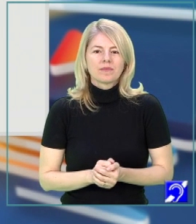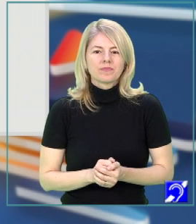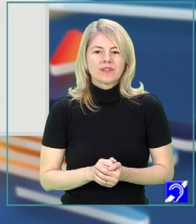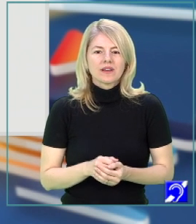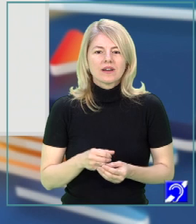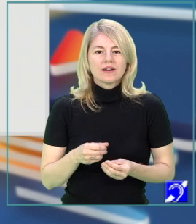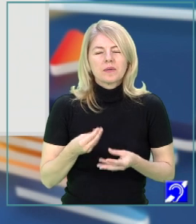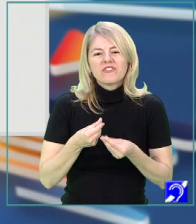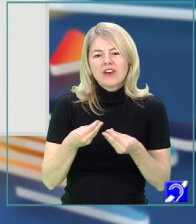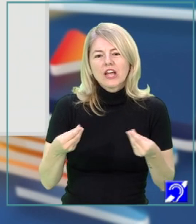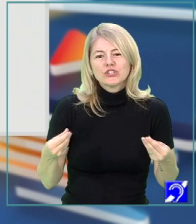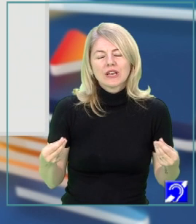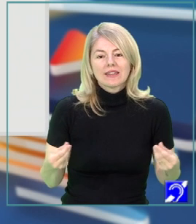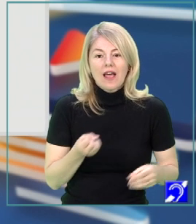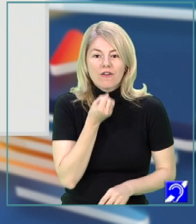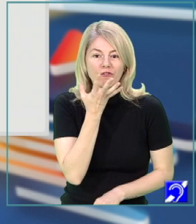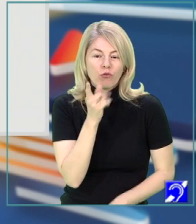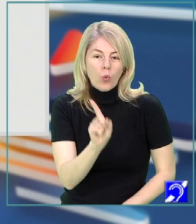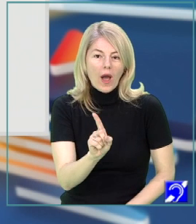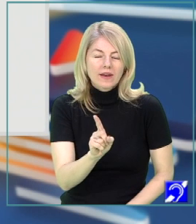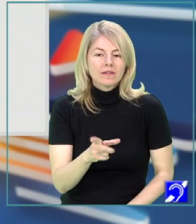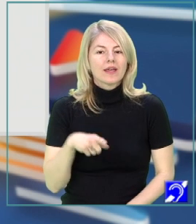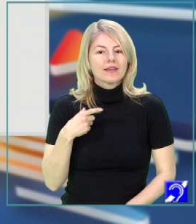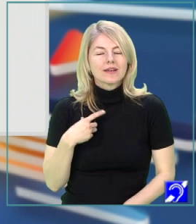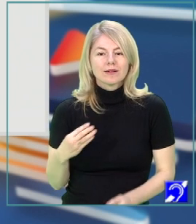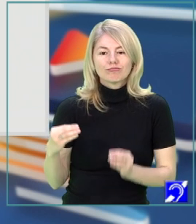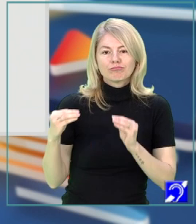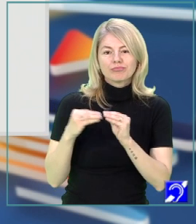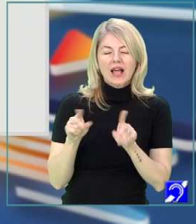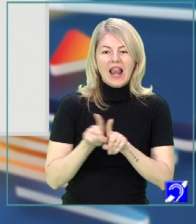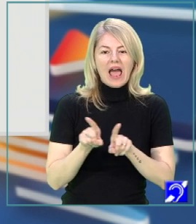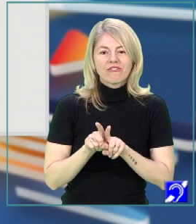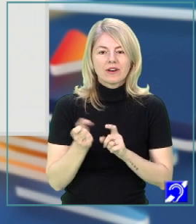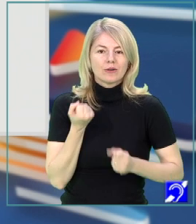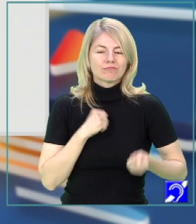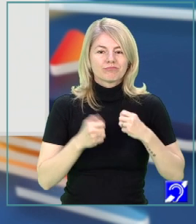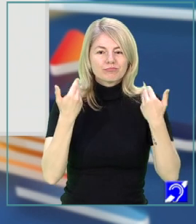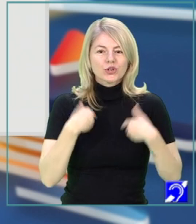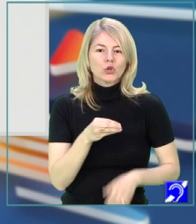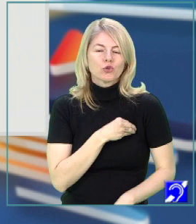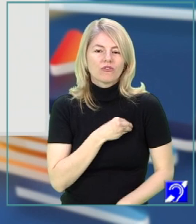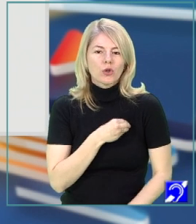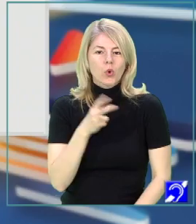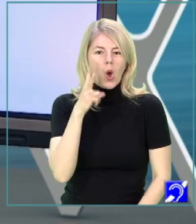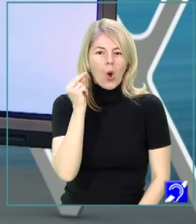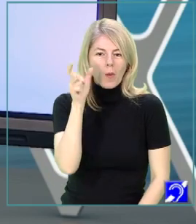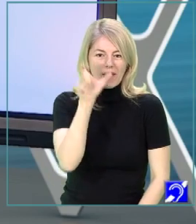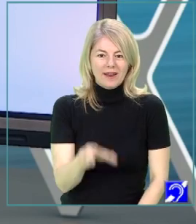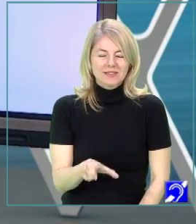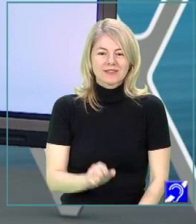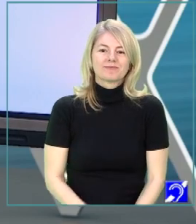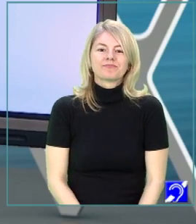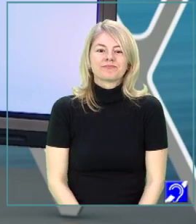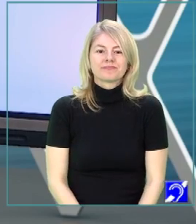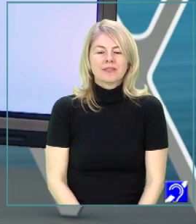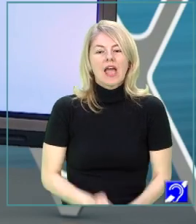fragilitatea stânjenelului corespund de fapt atributelor sufletului omenesc. Bun,